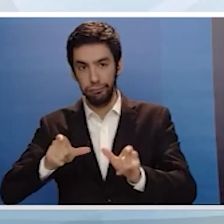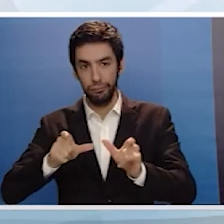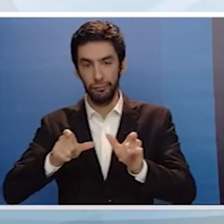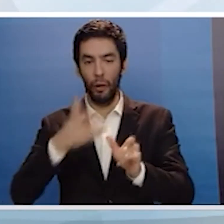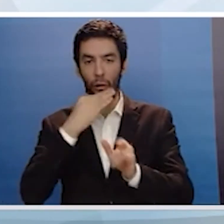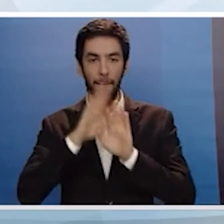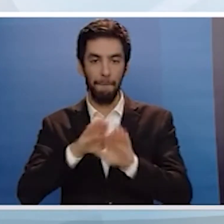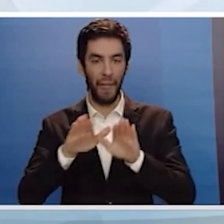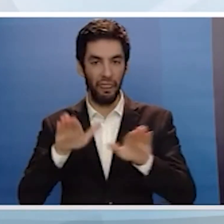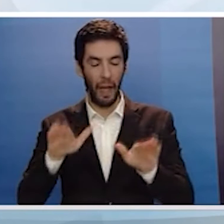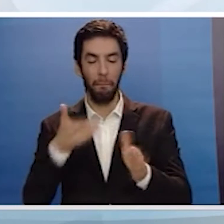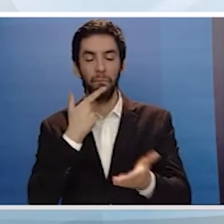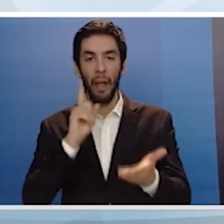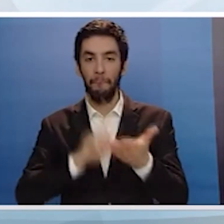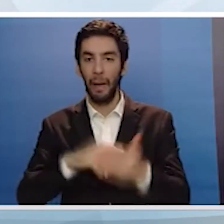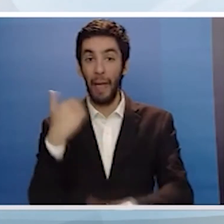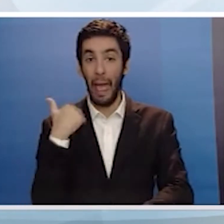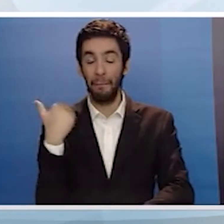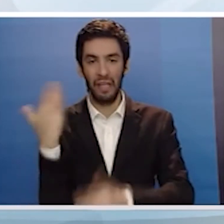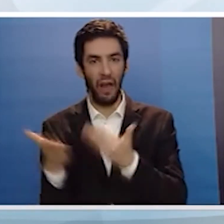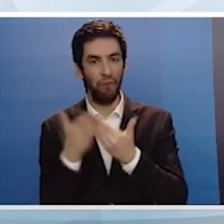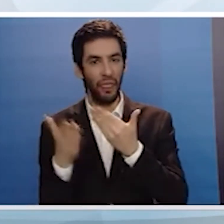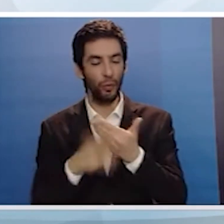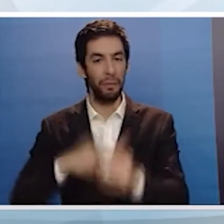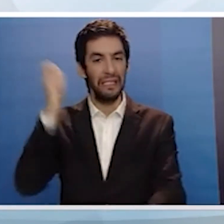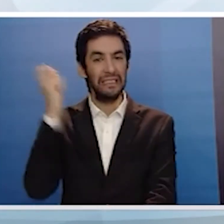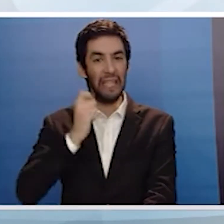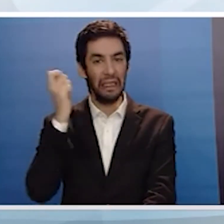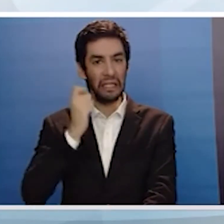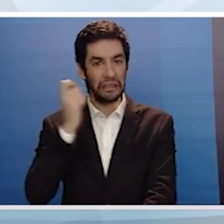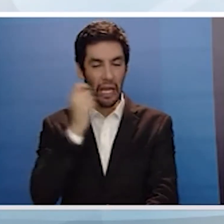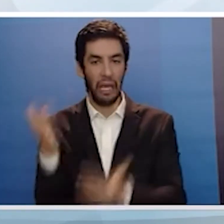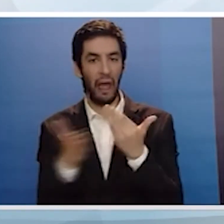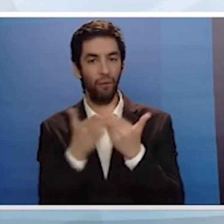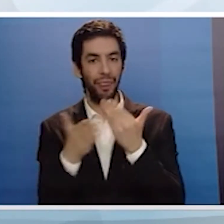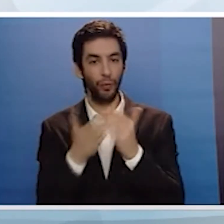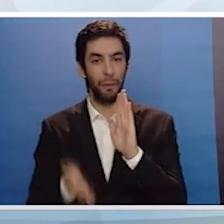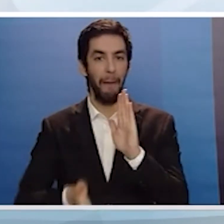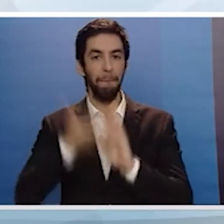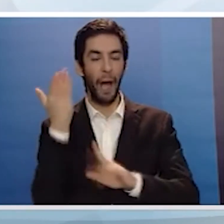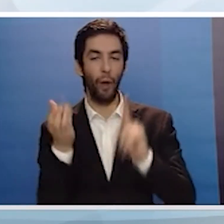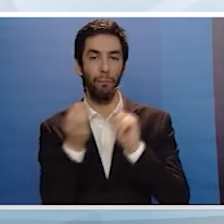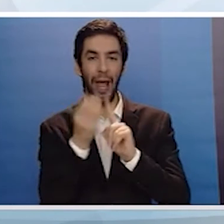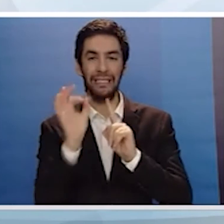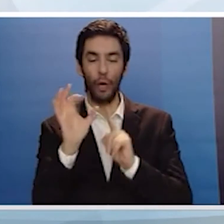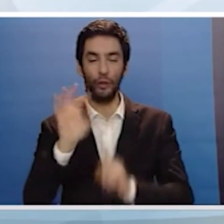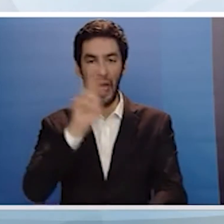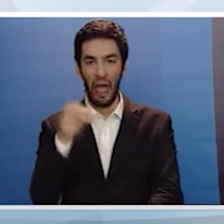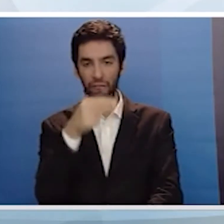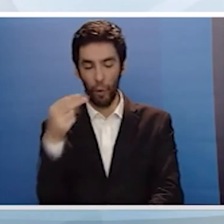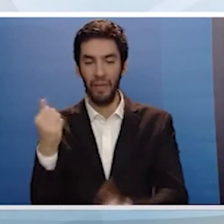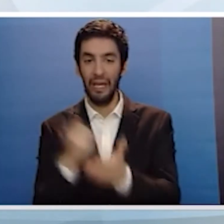βοήθειας Να κατοχυρώσουμε ώστε η κατώτατη σύνταξη να είναι υψηλότερη από το όριο της φτώχειας και η αφιμπηρέτηση των